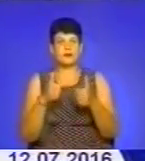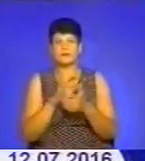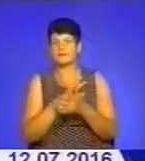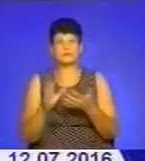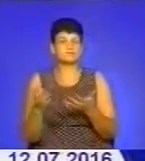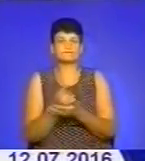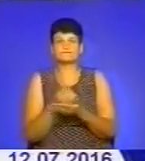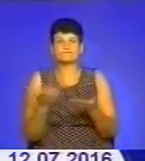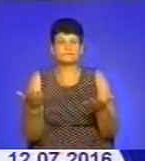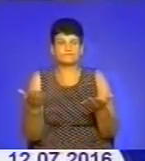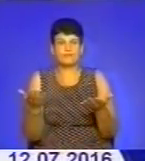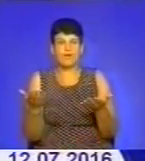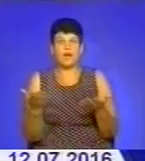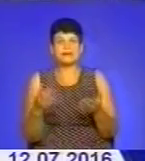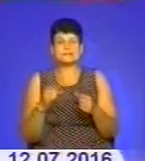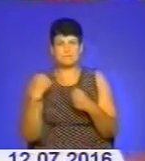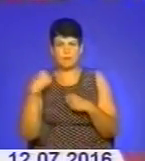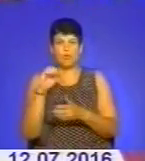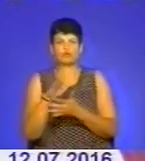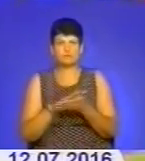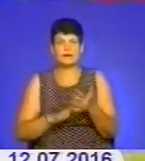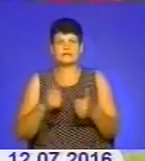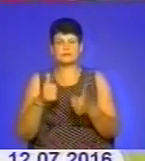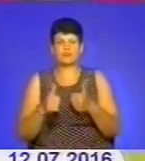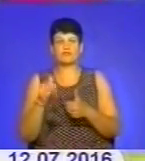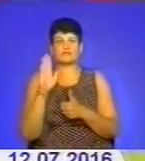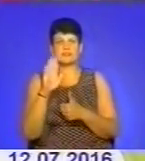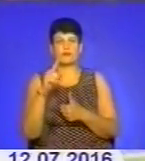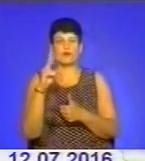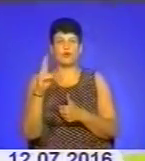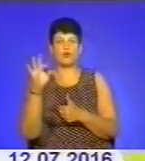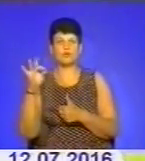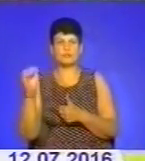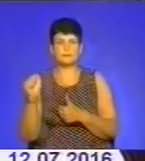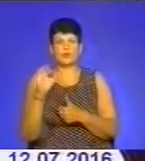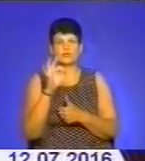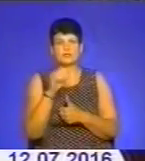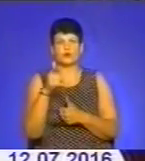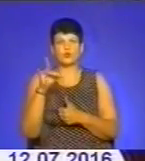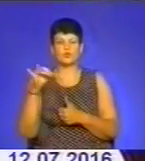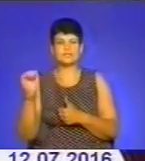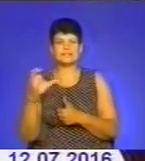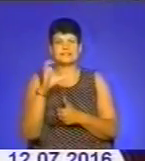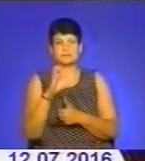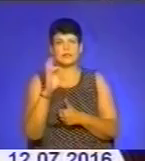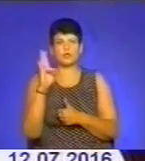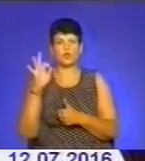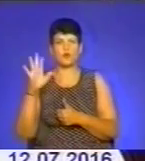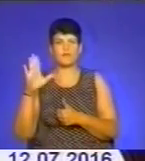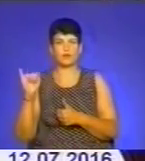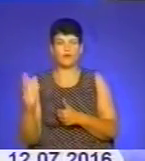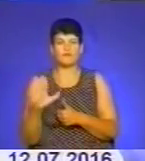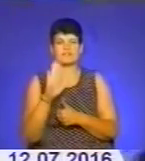розігрували. А за перемогу далі змагатимуться Владислав Коростельов, Олександр Грушин, Семен Новіков та Василь Величко.